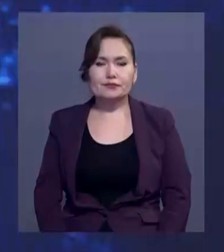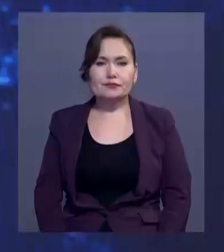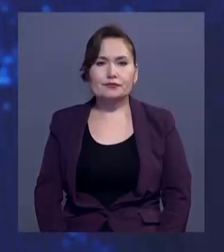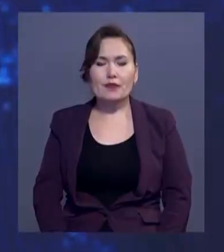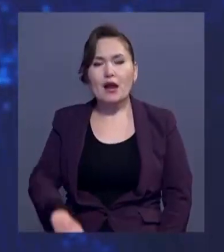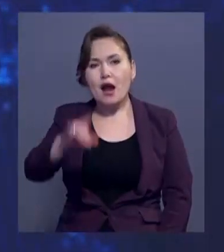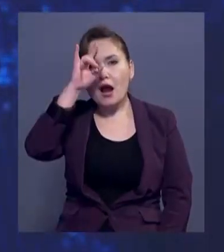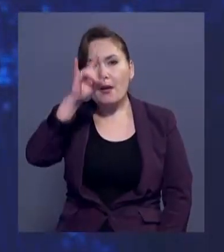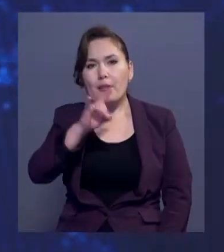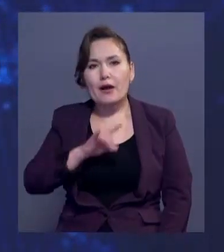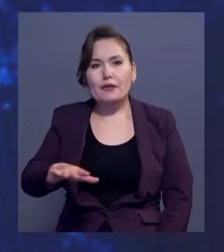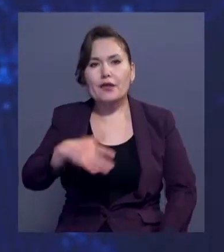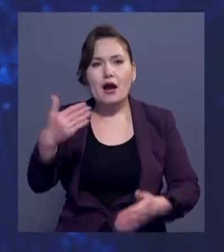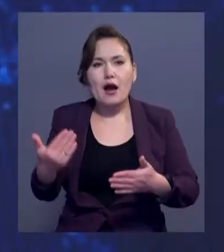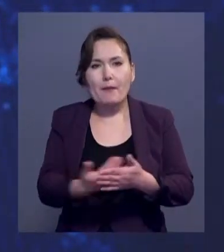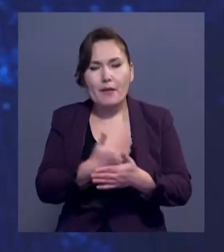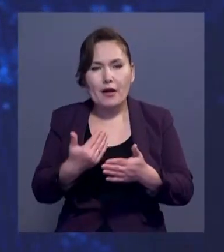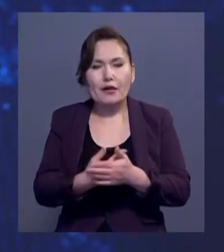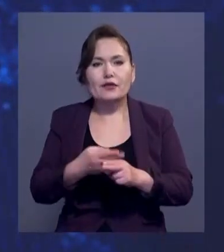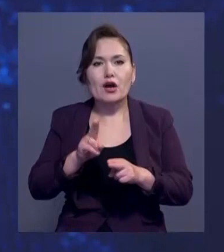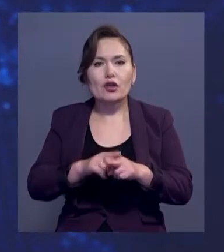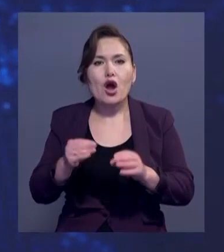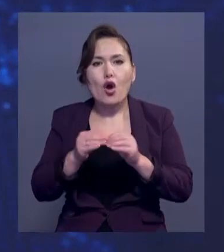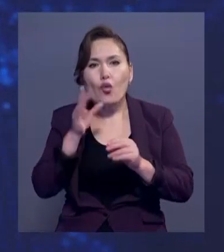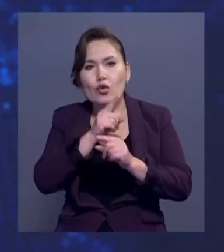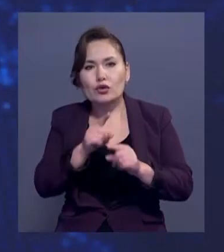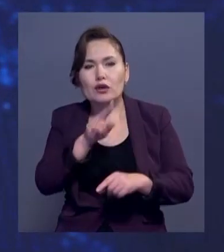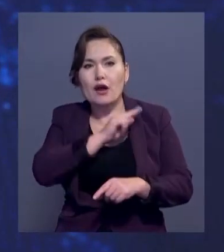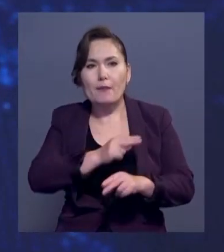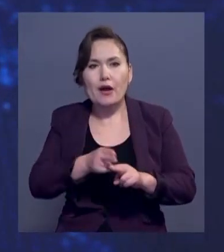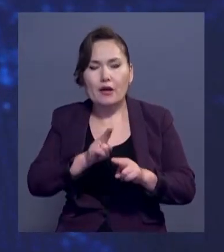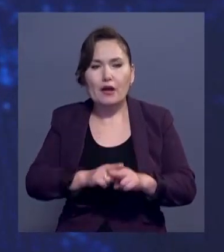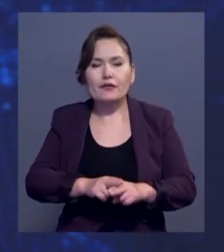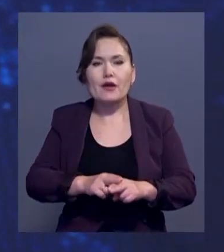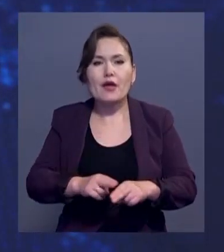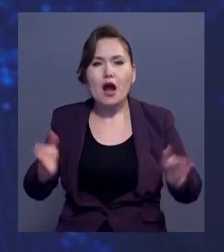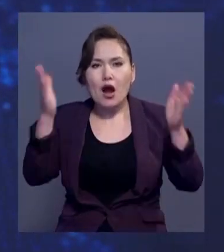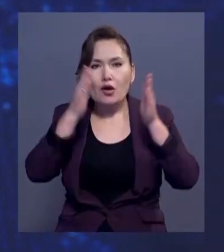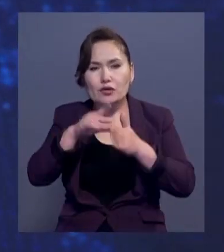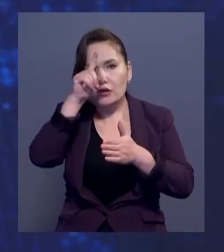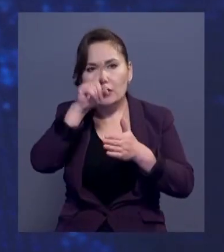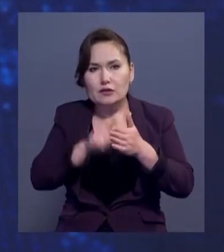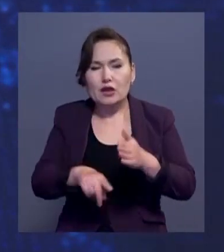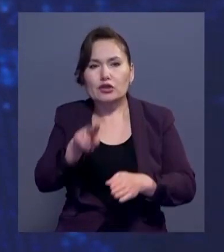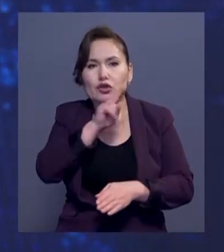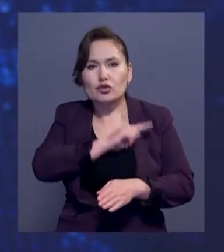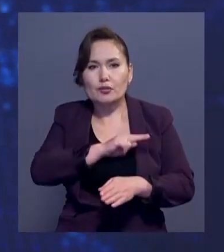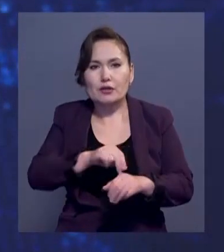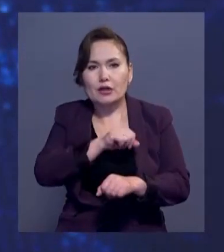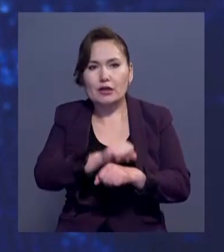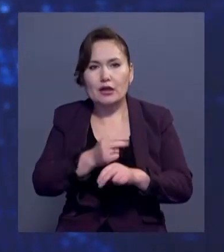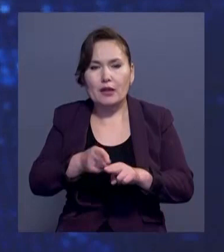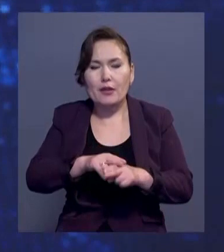Елдің ақпарат кеңістігінде 10 жыл жұмыстеген асыларына өз қызметін тұқтатады. Каналдың